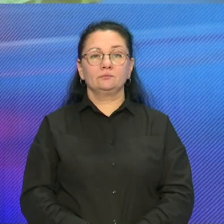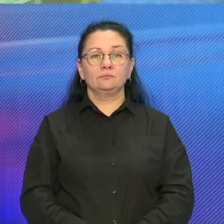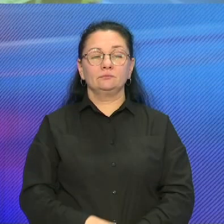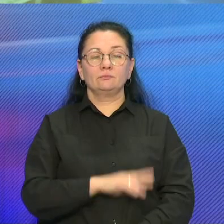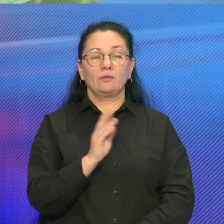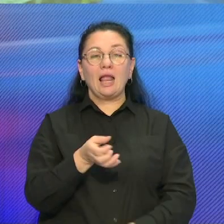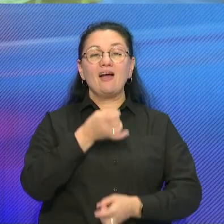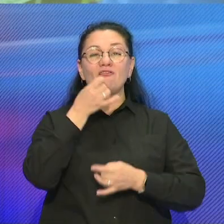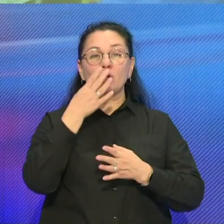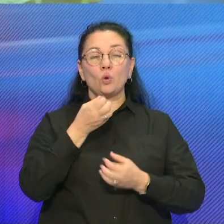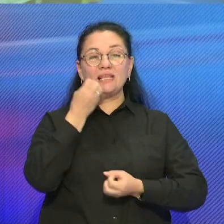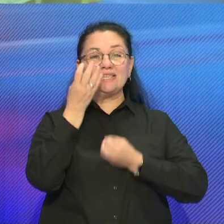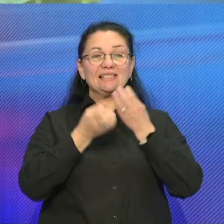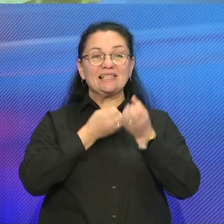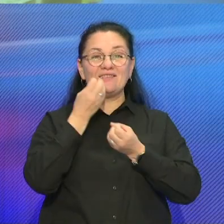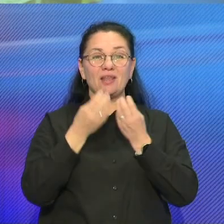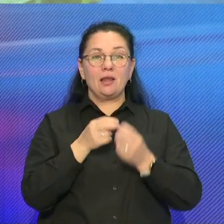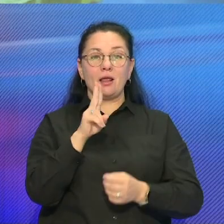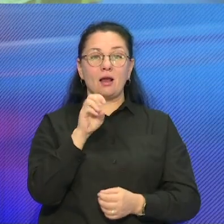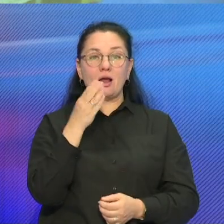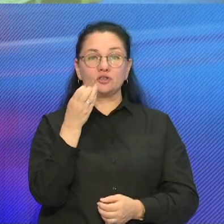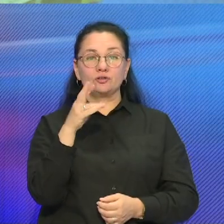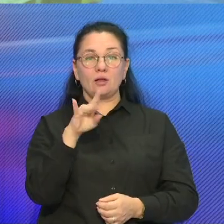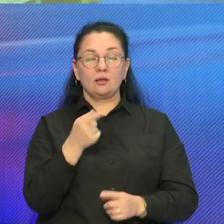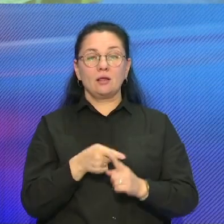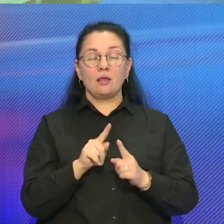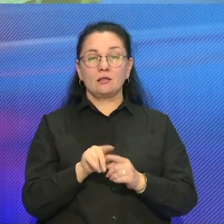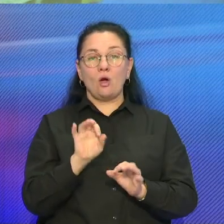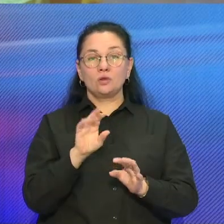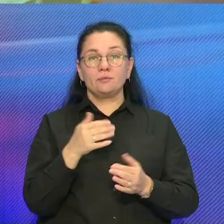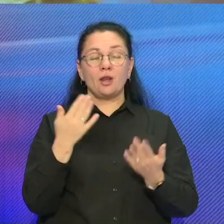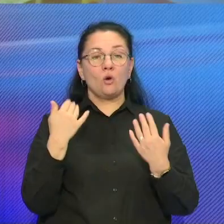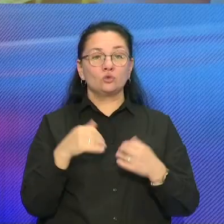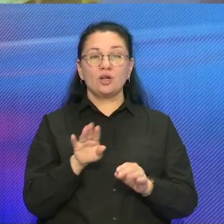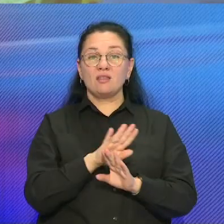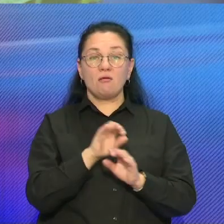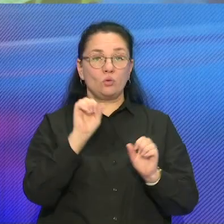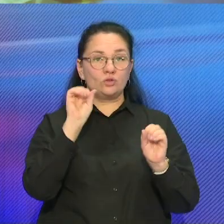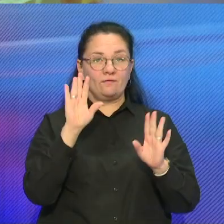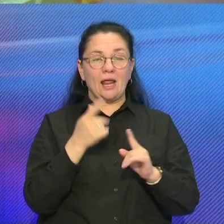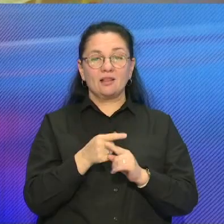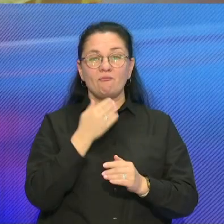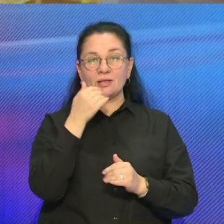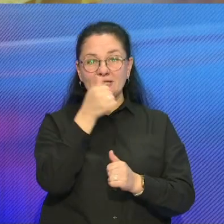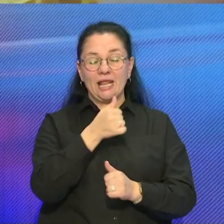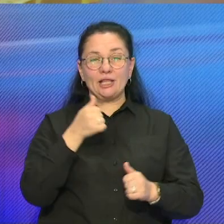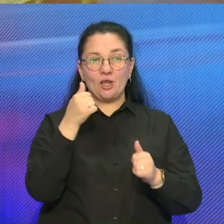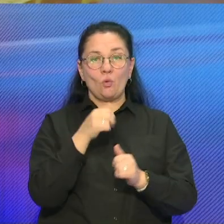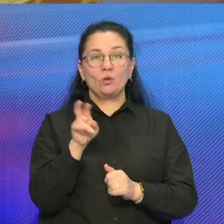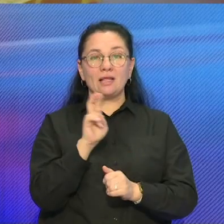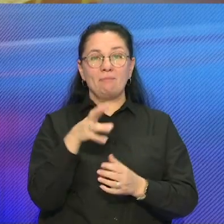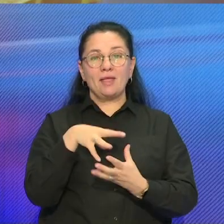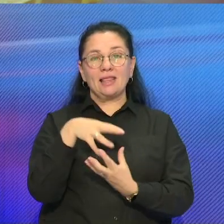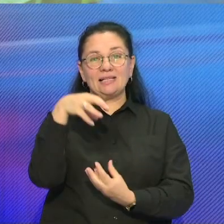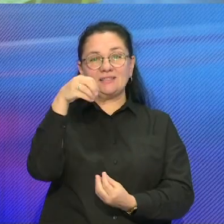У Гродня зацвели каштаны, и эта зъява у кастричнику уже не сдевляет. У опошние годы белоснежные свечки у